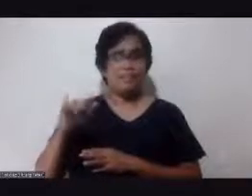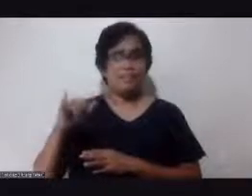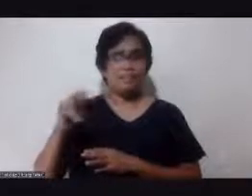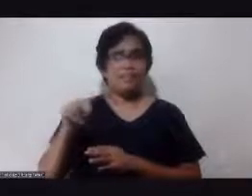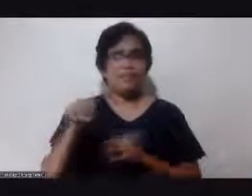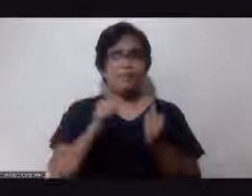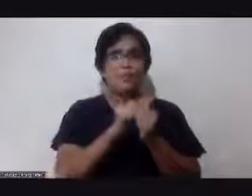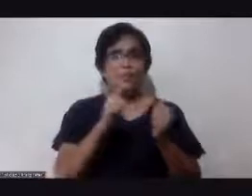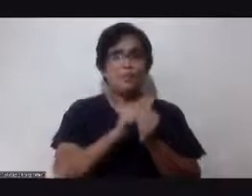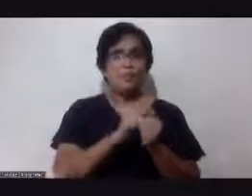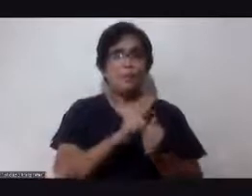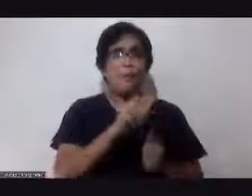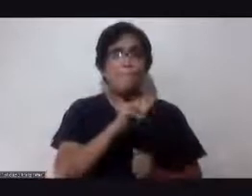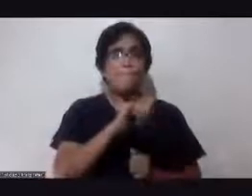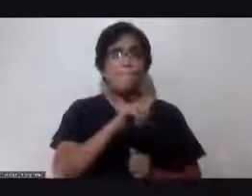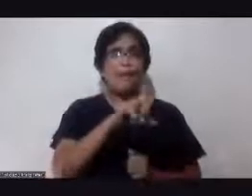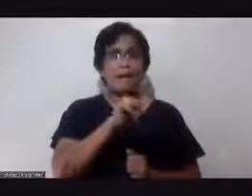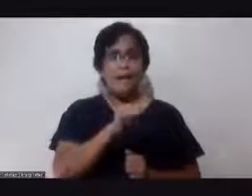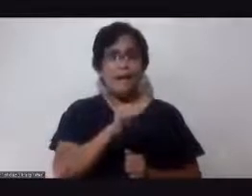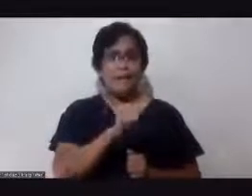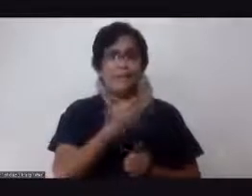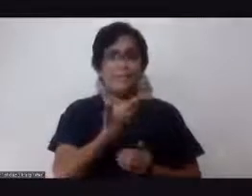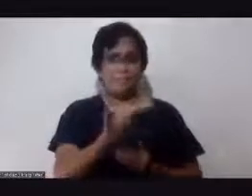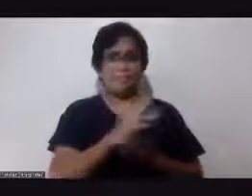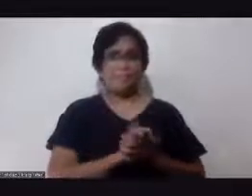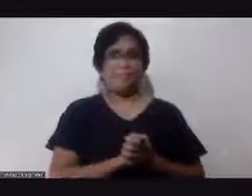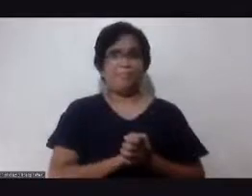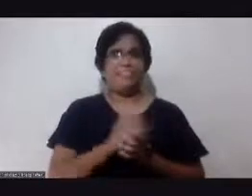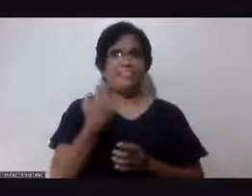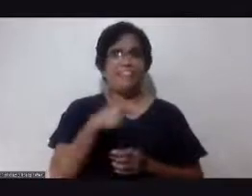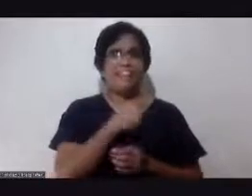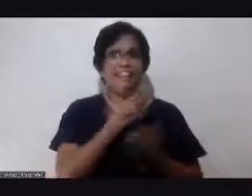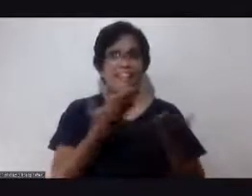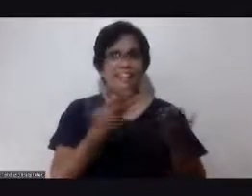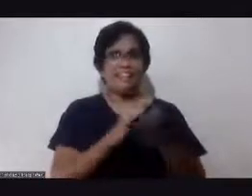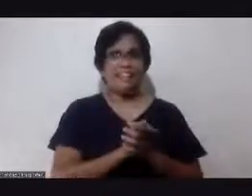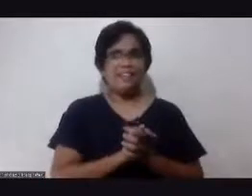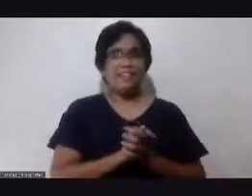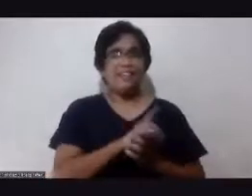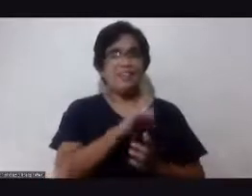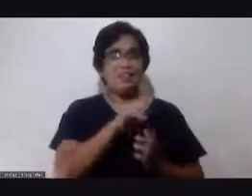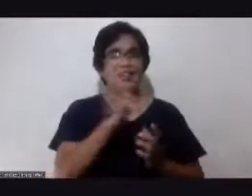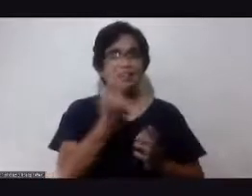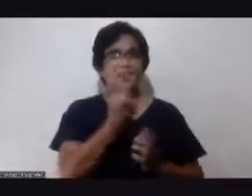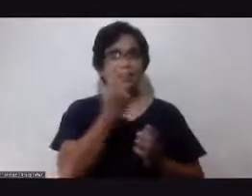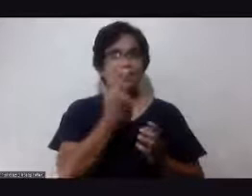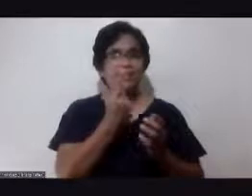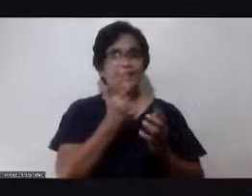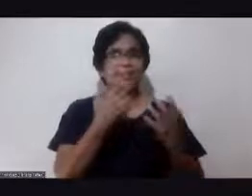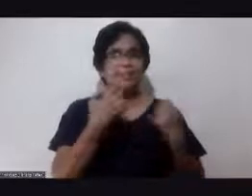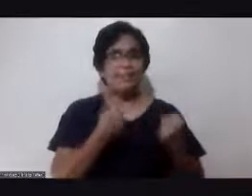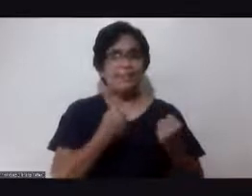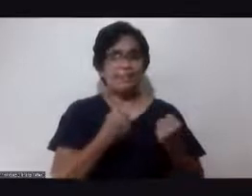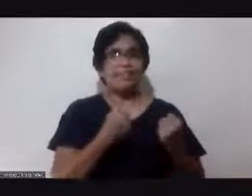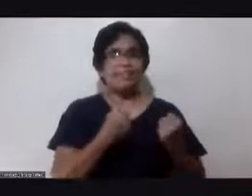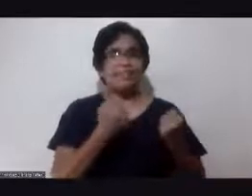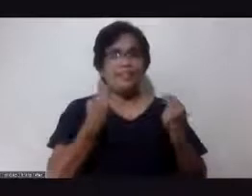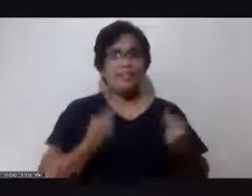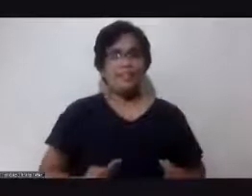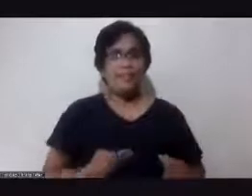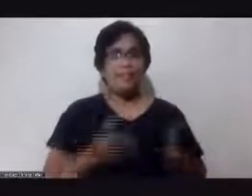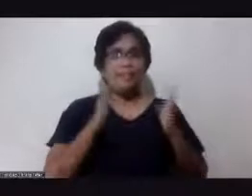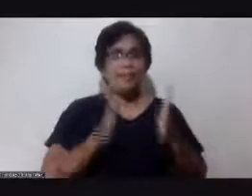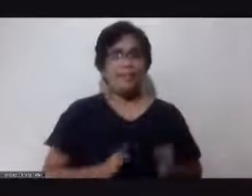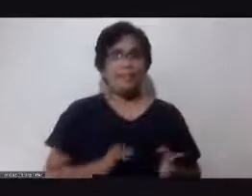si Sister Arian. Kaya tayo po at gusto ng Panginoon na laging malakas at malusog. Body and